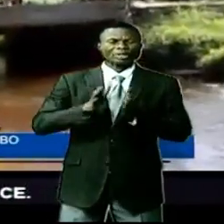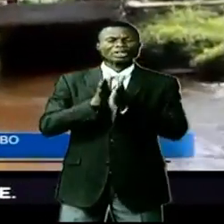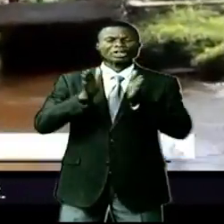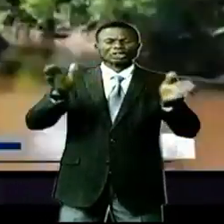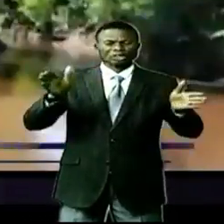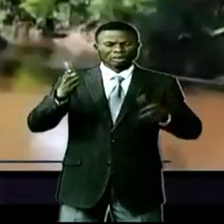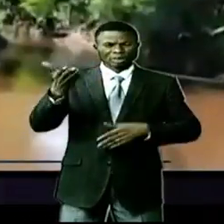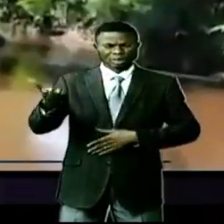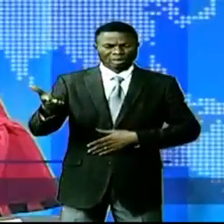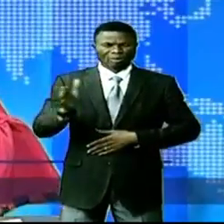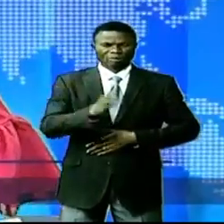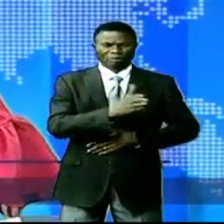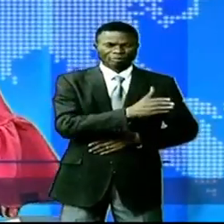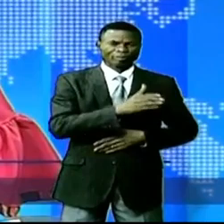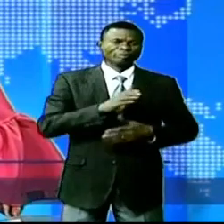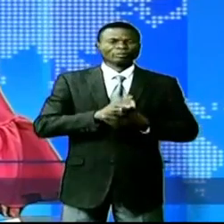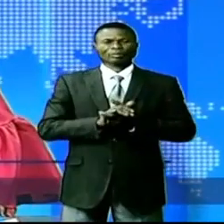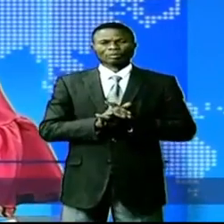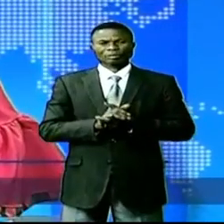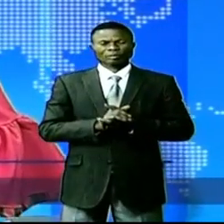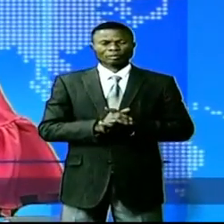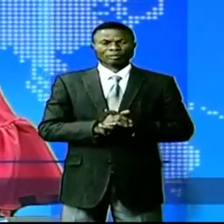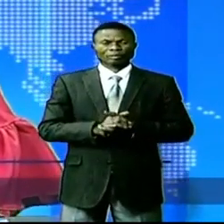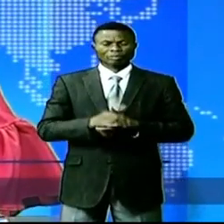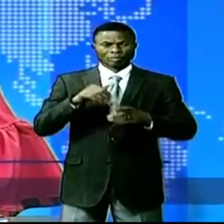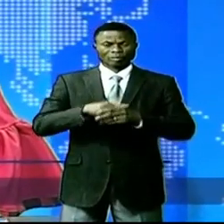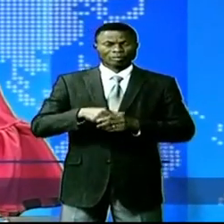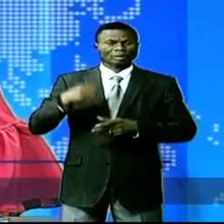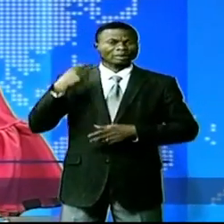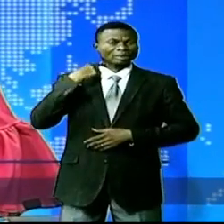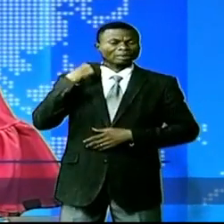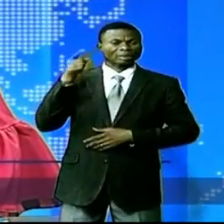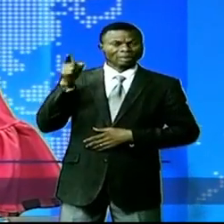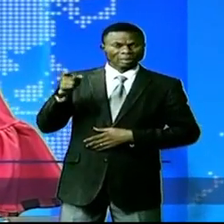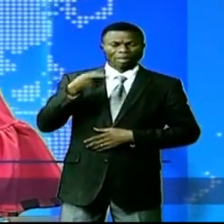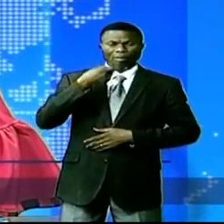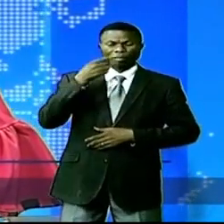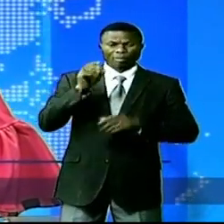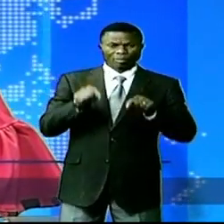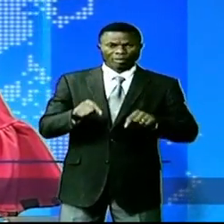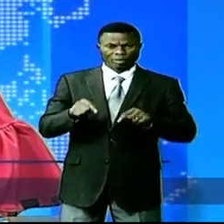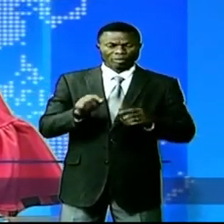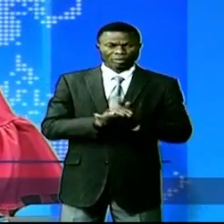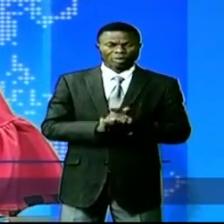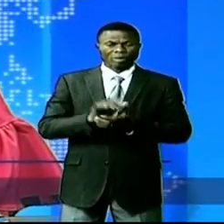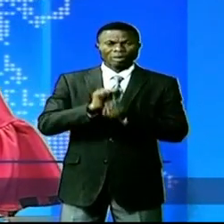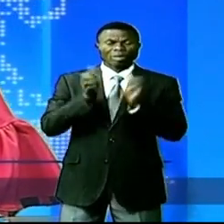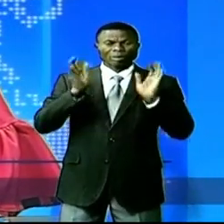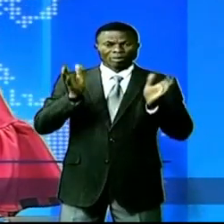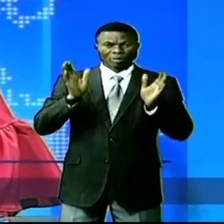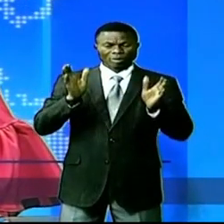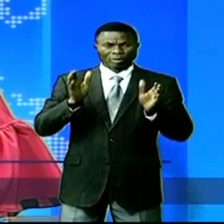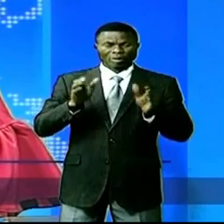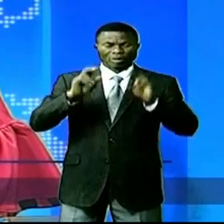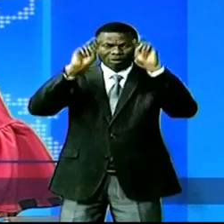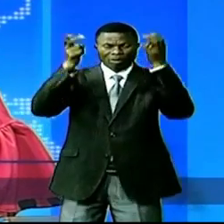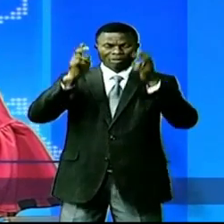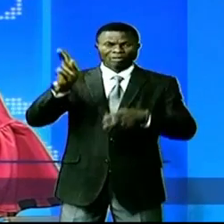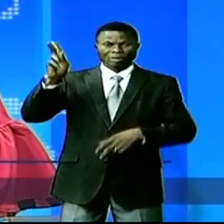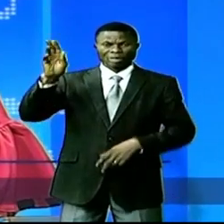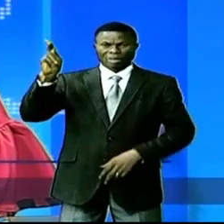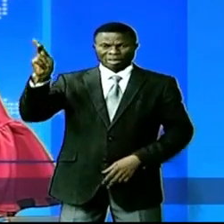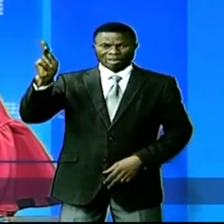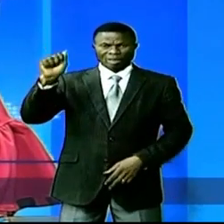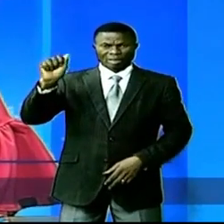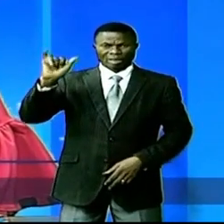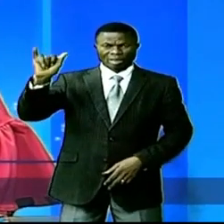démocratique du Congo. On reste dans cette partie du pays pour parler cette fois-là de ce drame dont la cité de Kaimba. Un